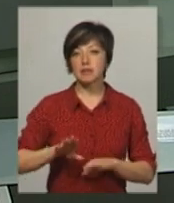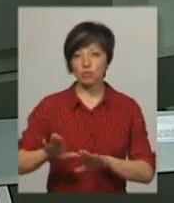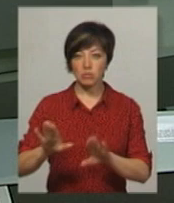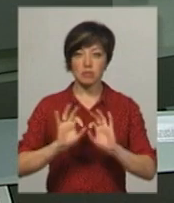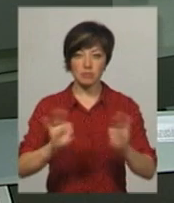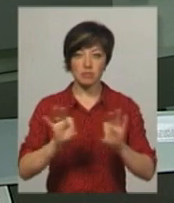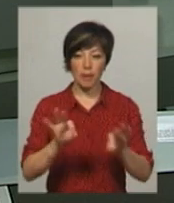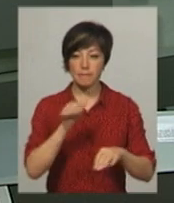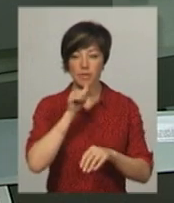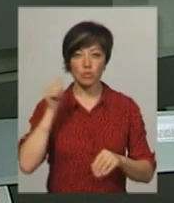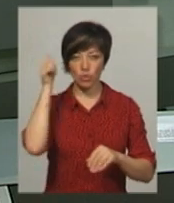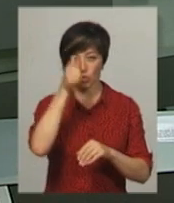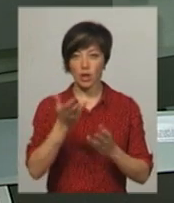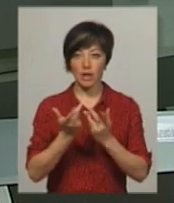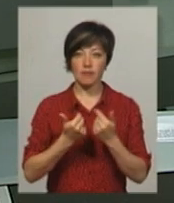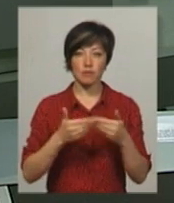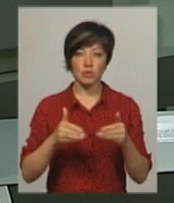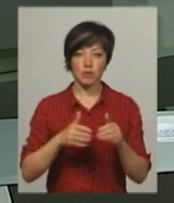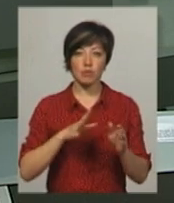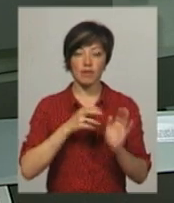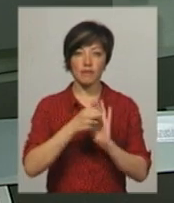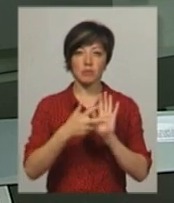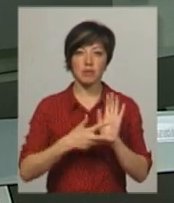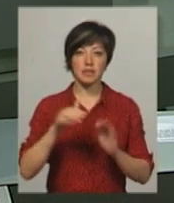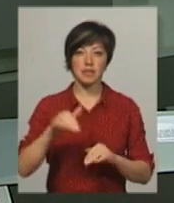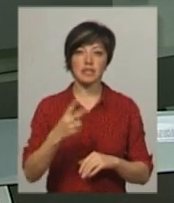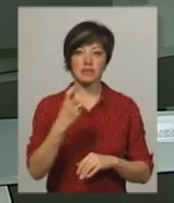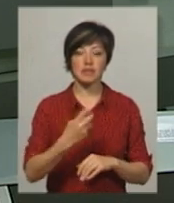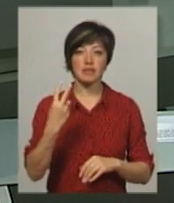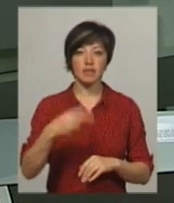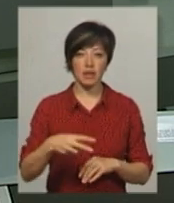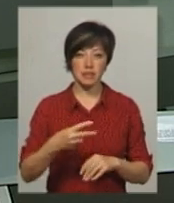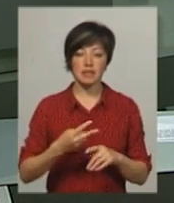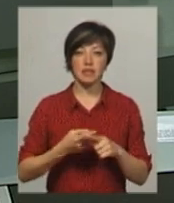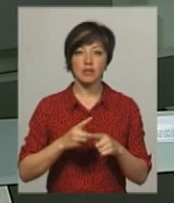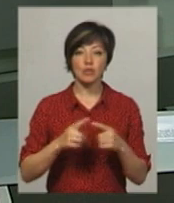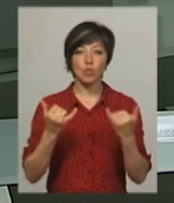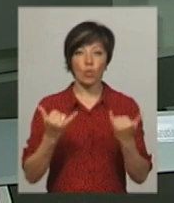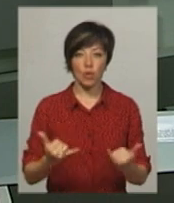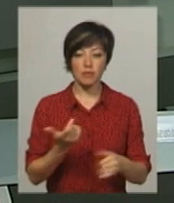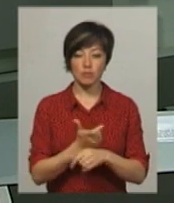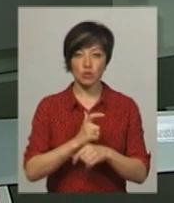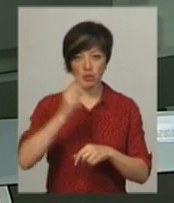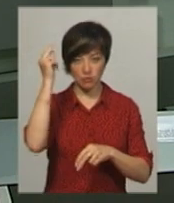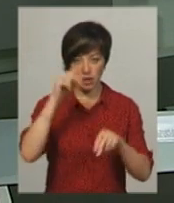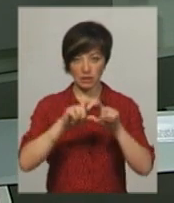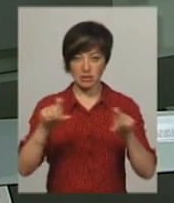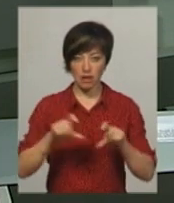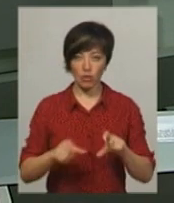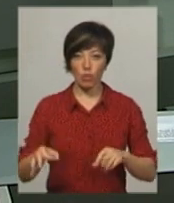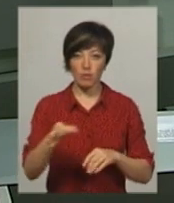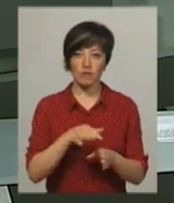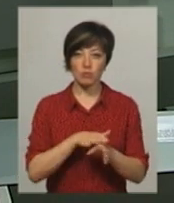додає, минулого року кількість випускників склала 18 тисяч 220. Нагадаю, сьогодні у більшості навчальних закладах